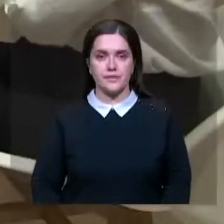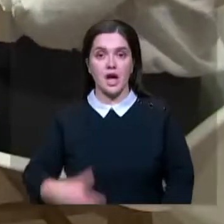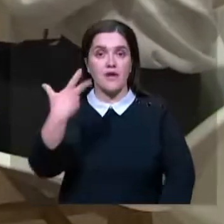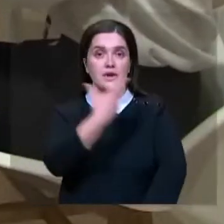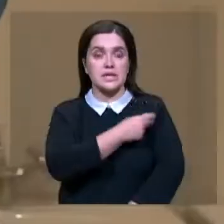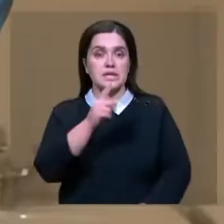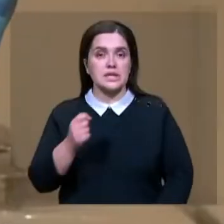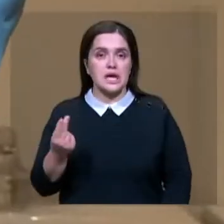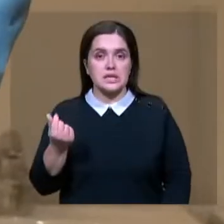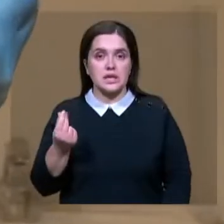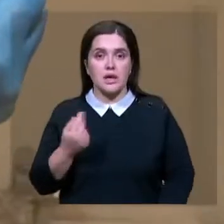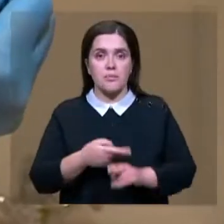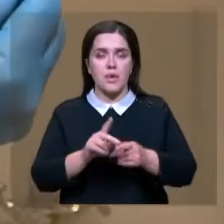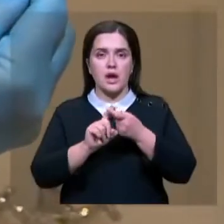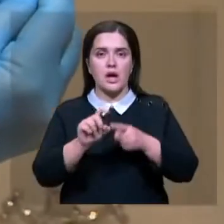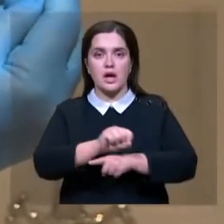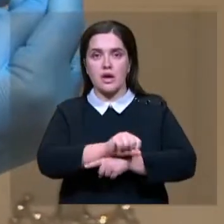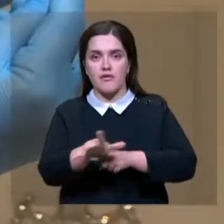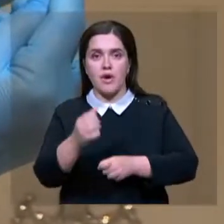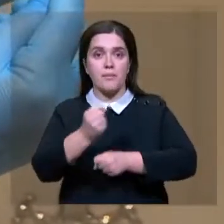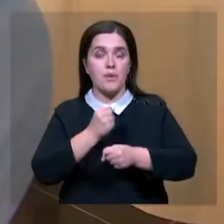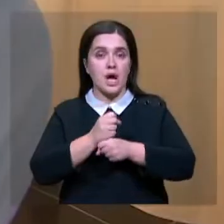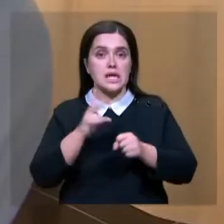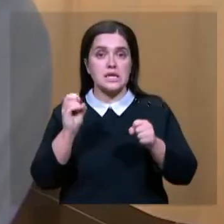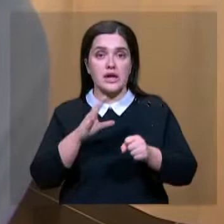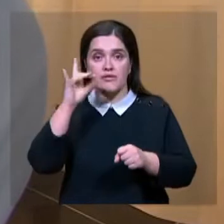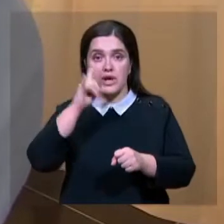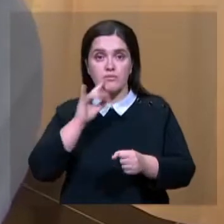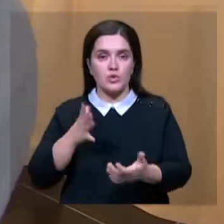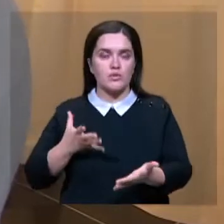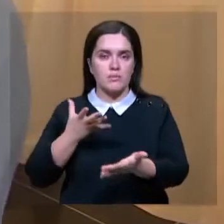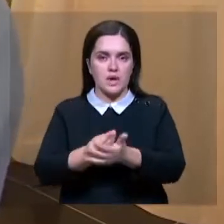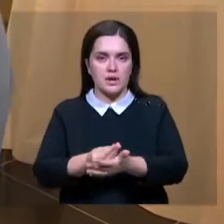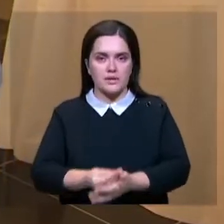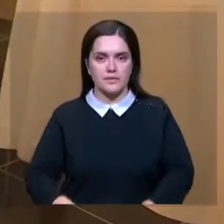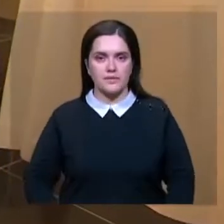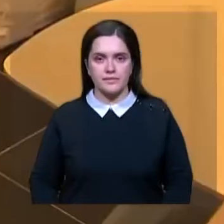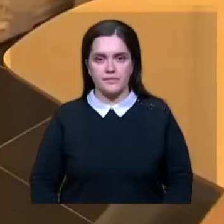Вакцина за деньги. Препараты от коронавируса, произведенные не в Казахстане, будут платными.